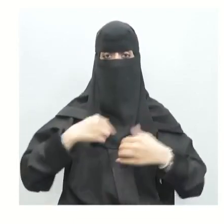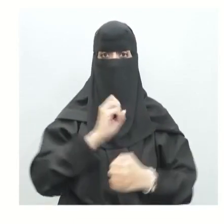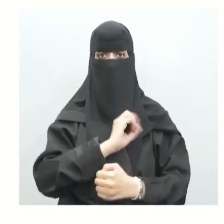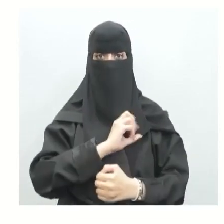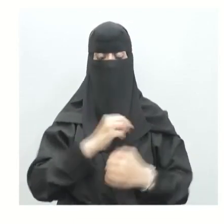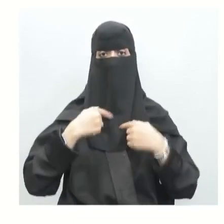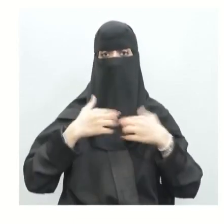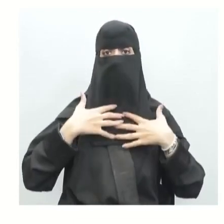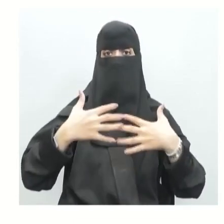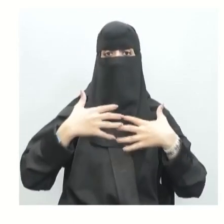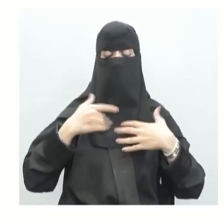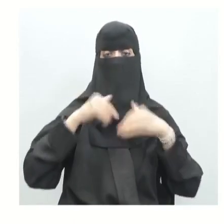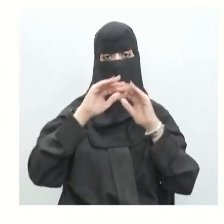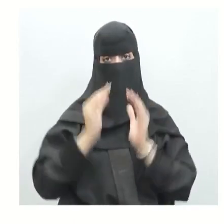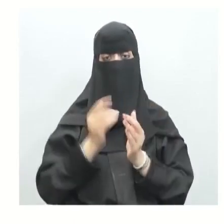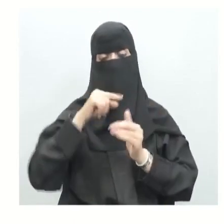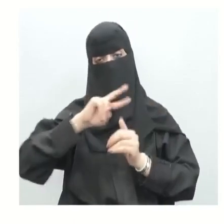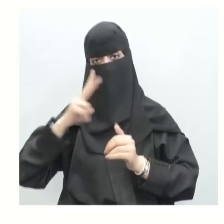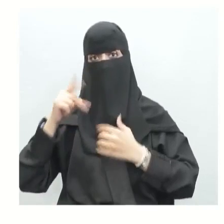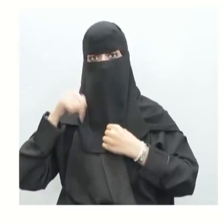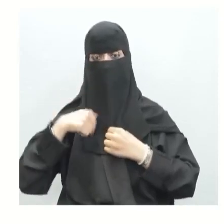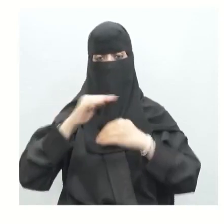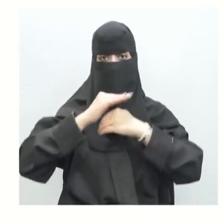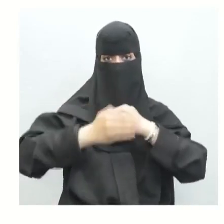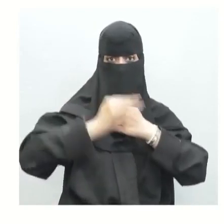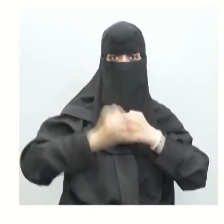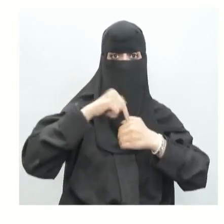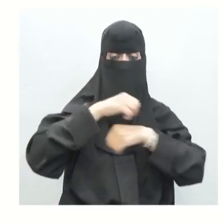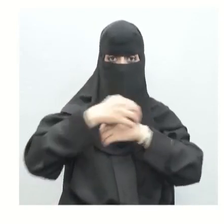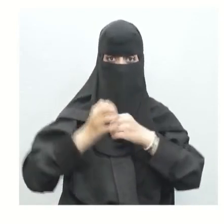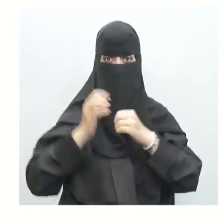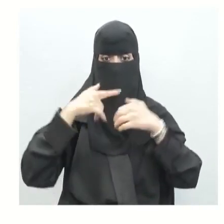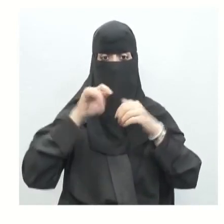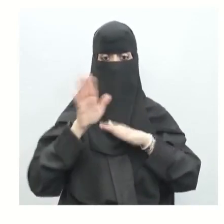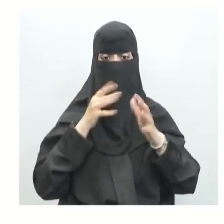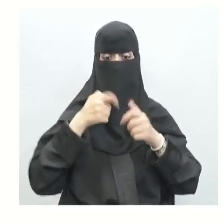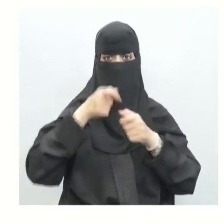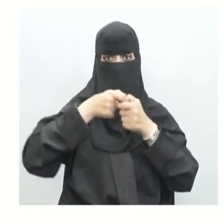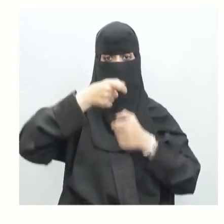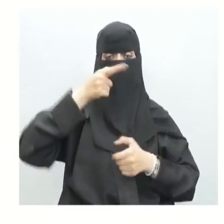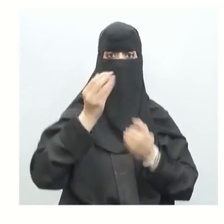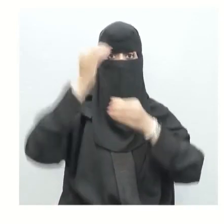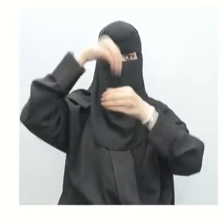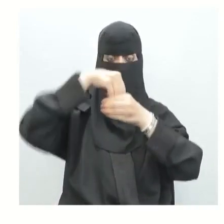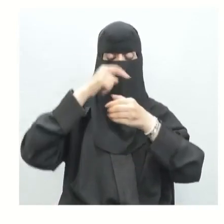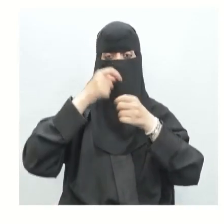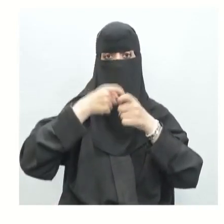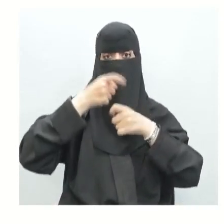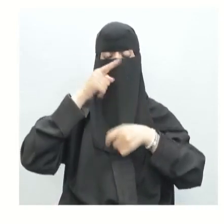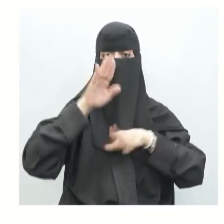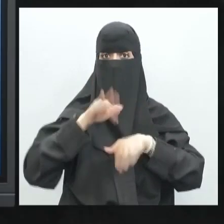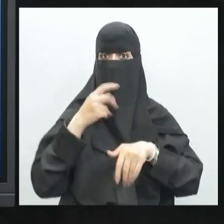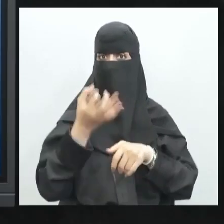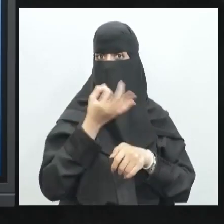والرئتين وأعضاء أخرى أيضا تحمي طبقات العظام الخارجية النخاع العظمي الموجود داخل العظام إذن